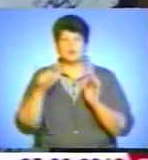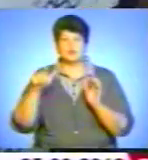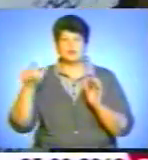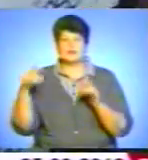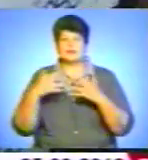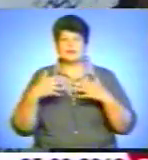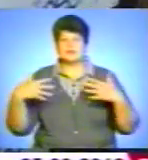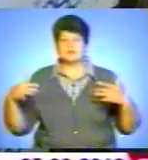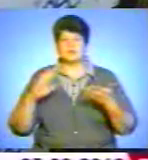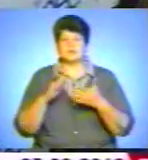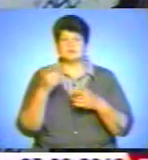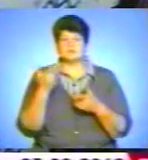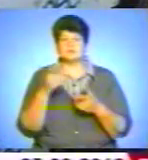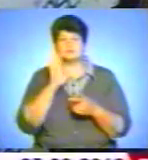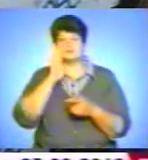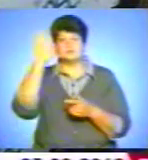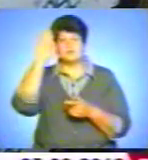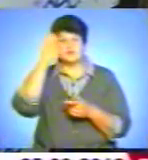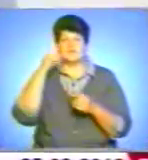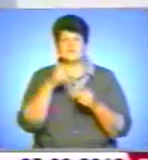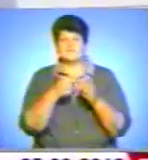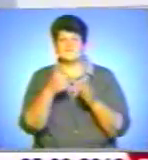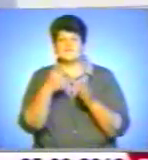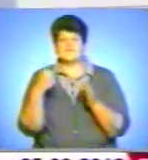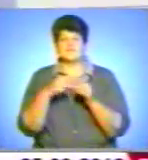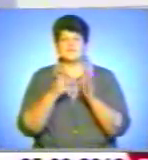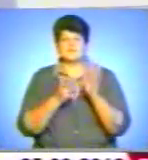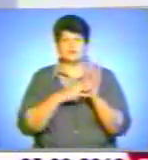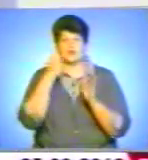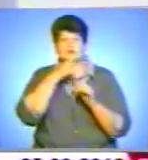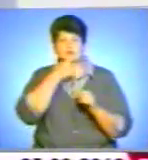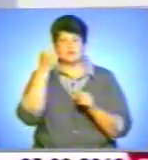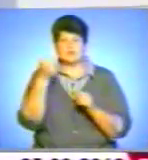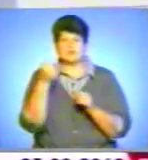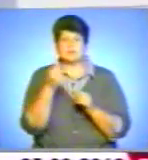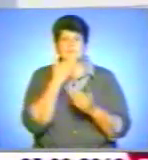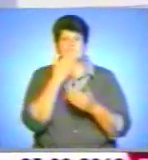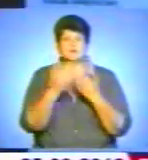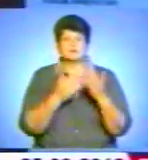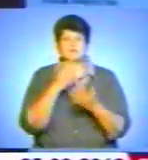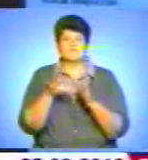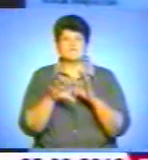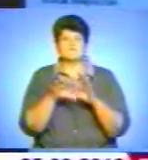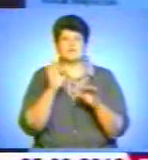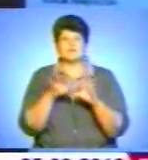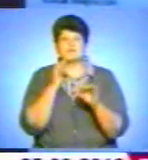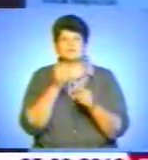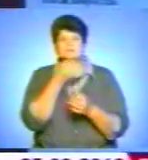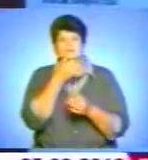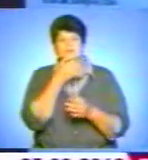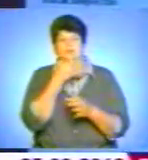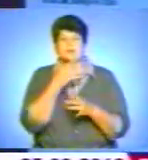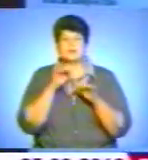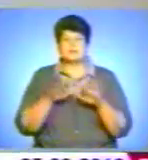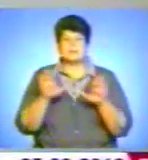рівня освіти і доходів віком від 18 років. Питання стосувалися виборчих симпатій, оцінки діяльності місцевої